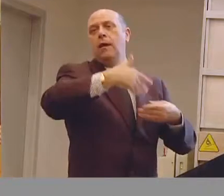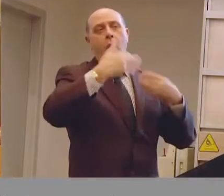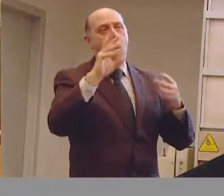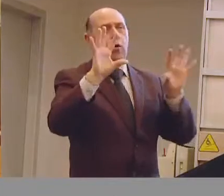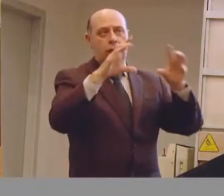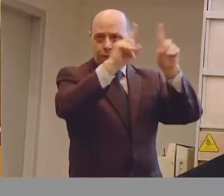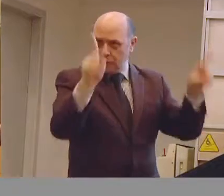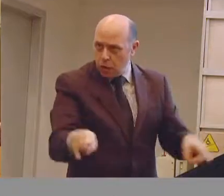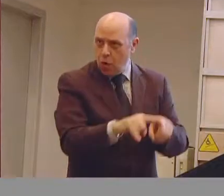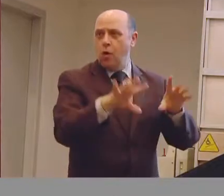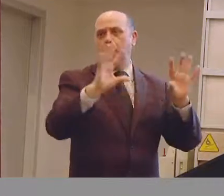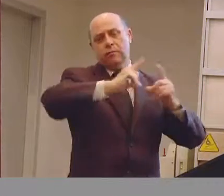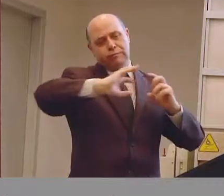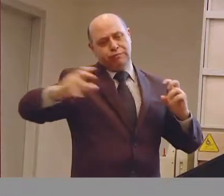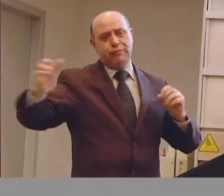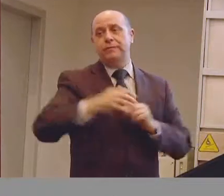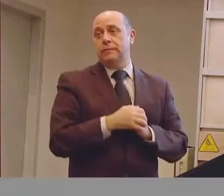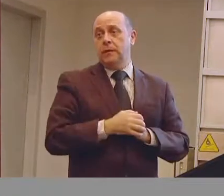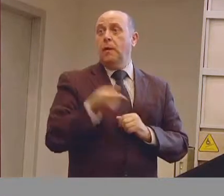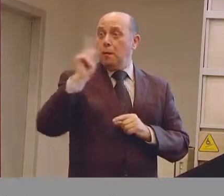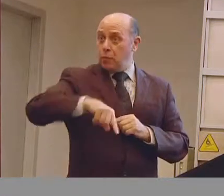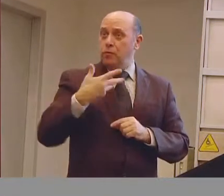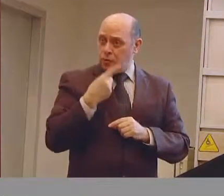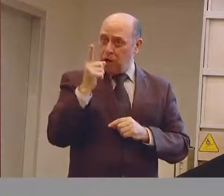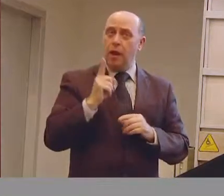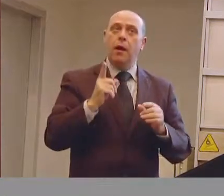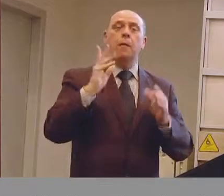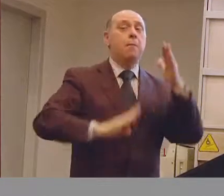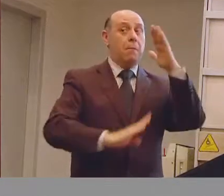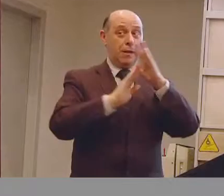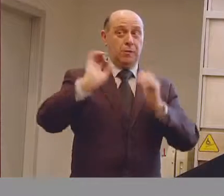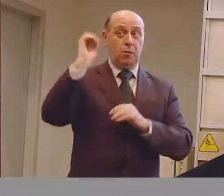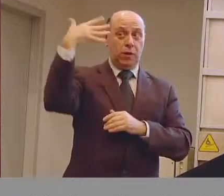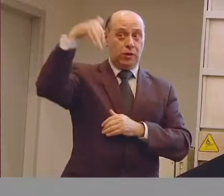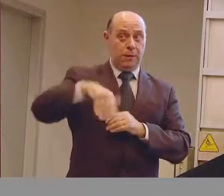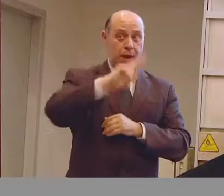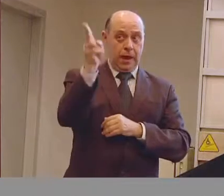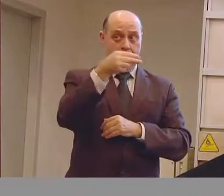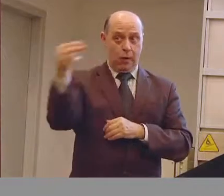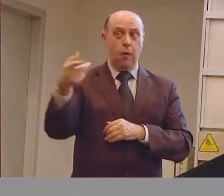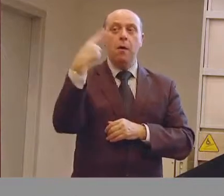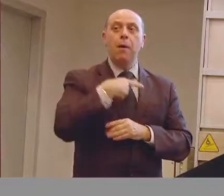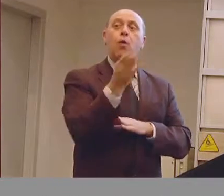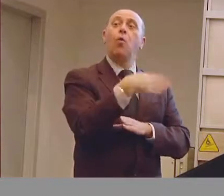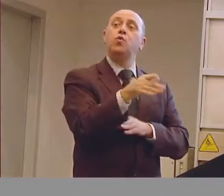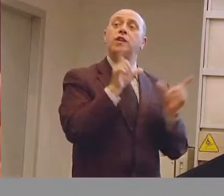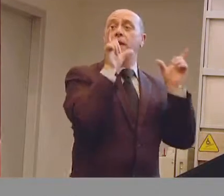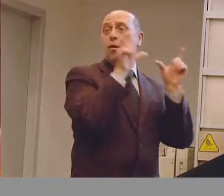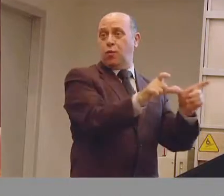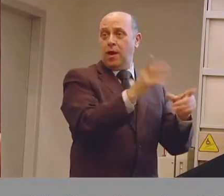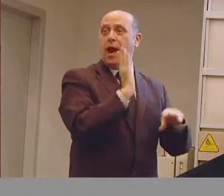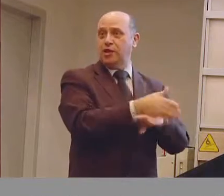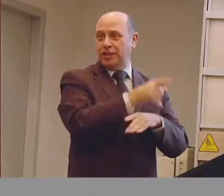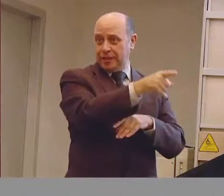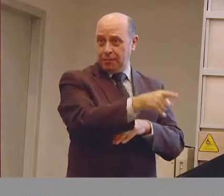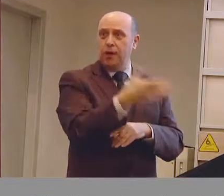via. È previsto anche un intervento con un tetto massimo di 15.000 euro per quanto riguarda le cucine accessibili, in realtà già l